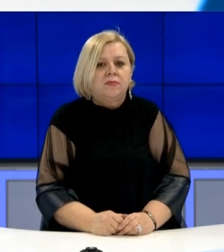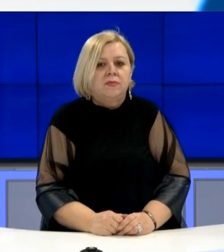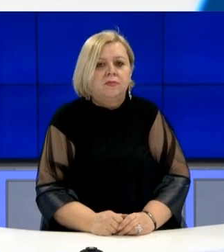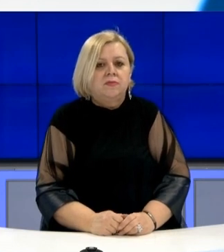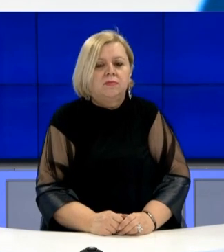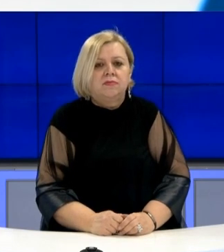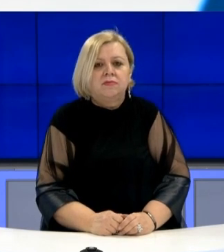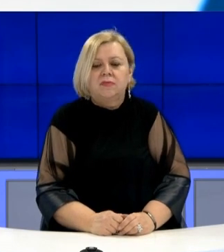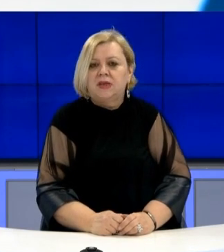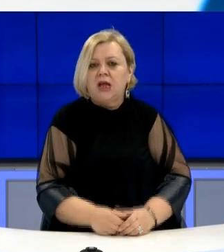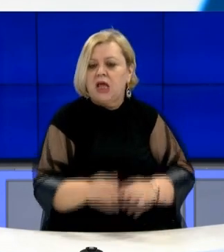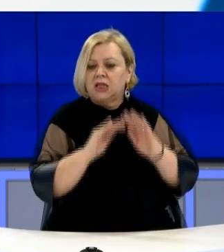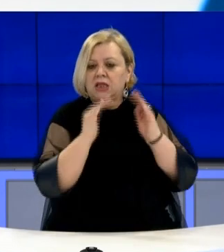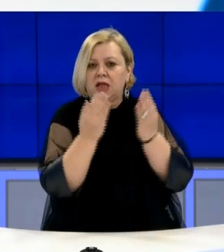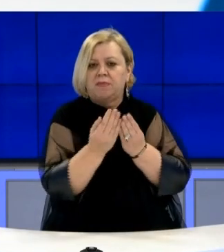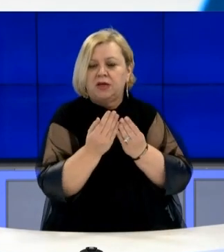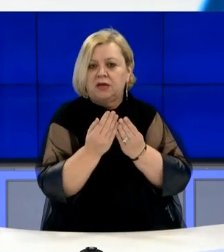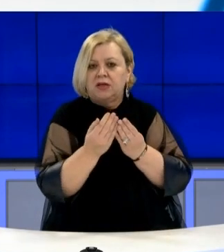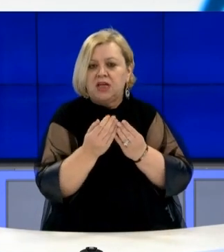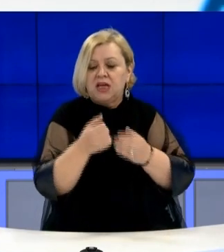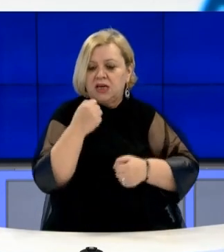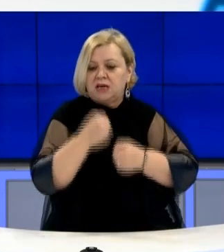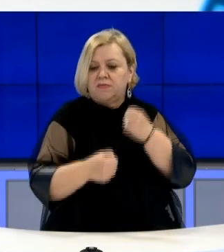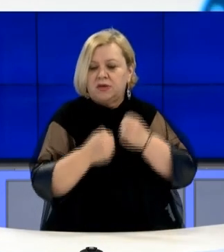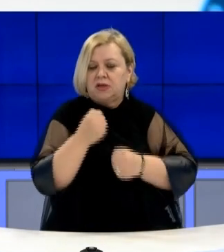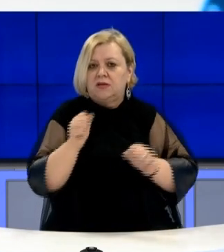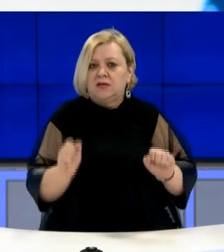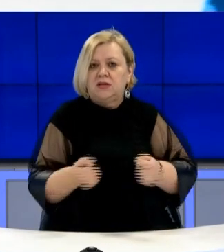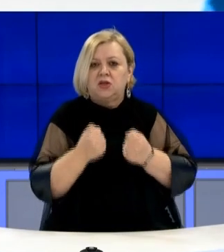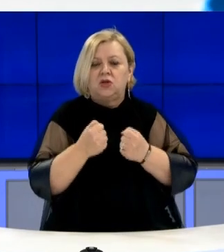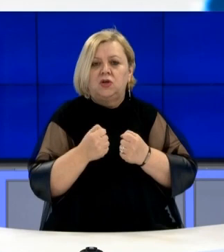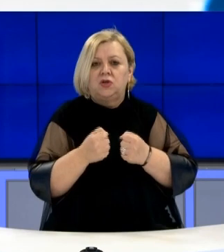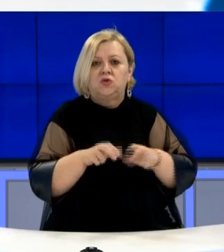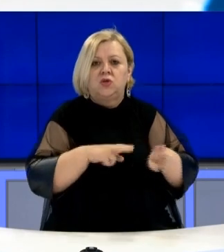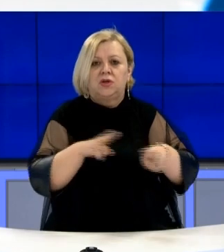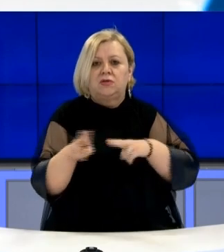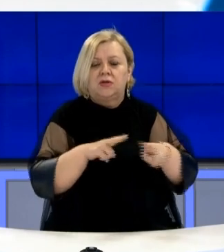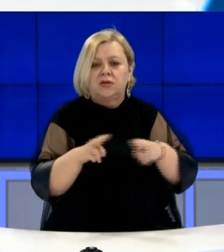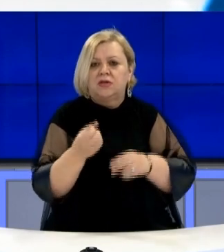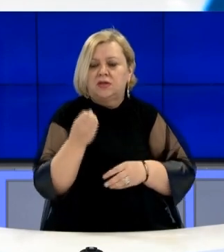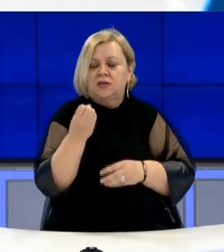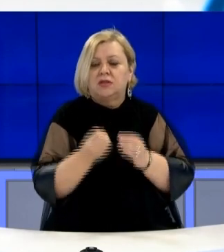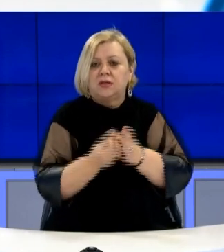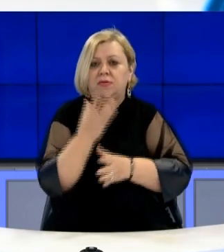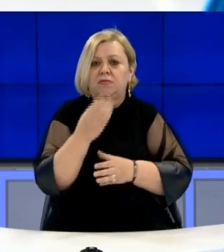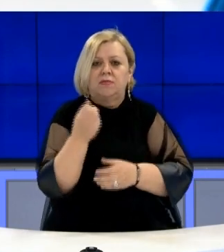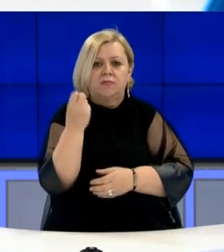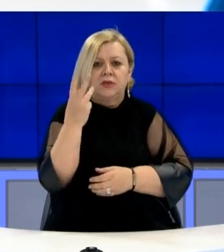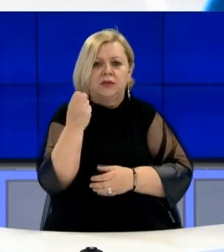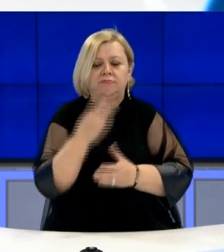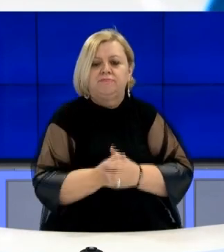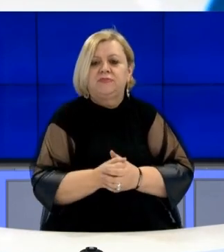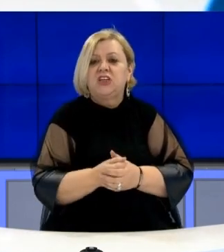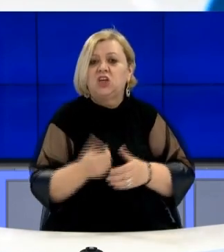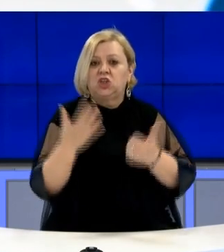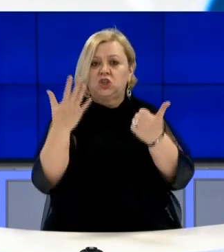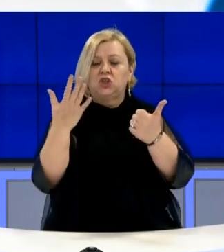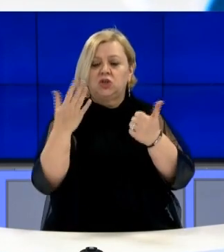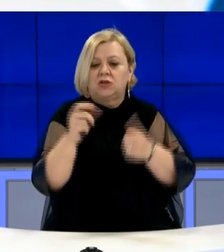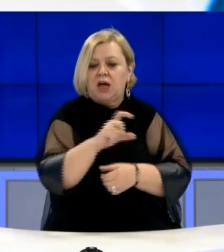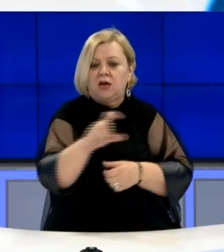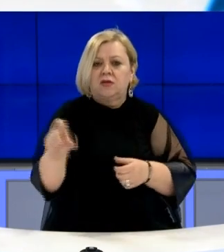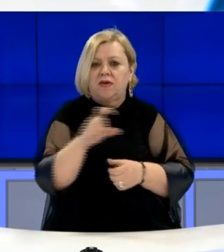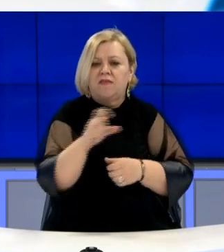Në Departamentin për krimet të rënda në Gjukatën Themelore të Prishtines, është mbajtur seansa gjytsore për gjashtë akuzuarit në